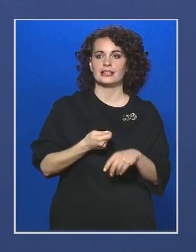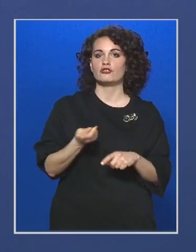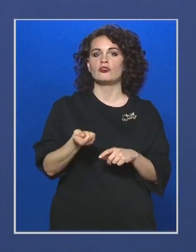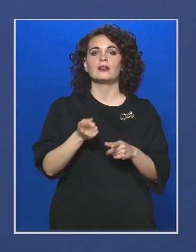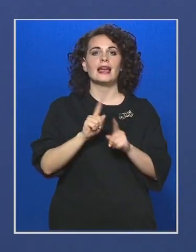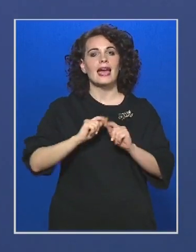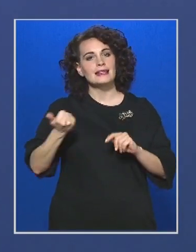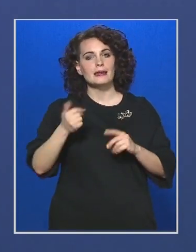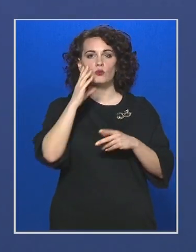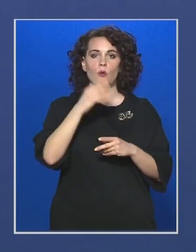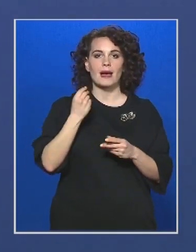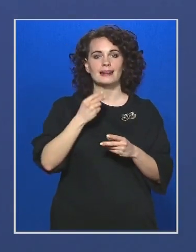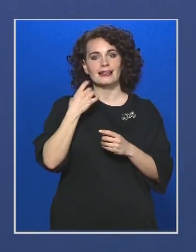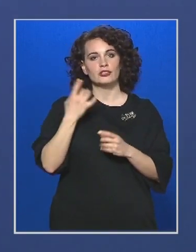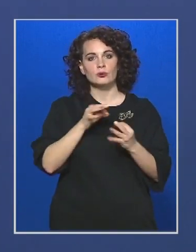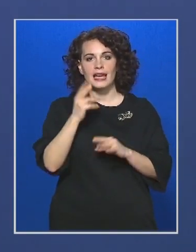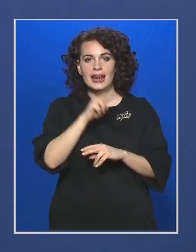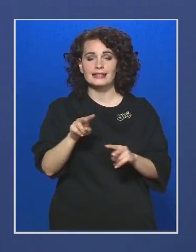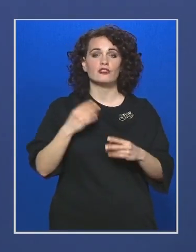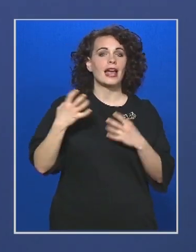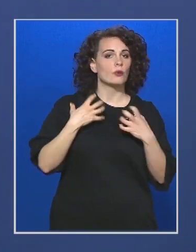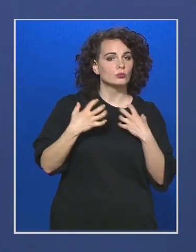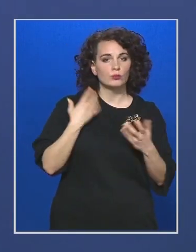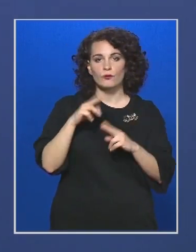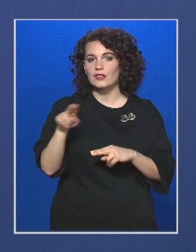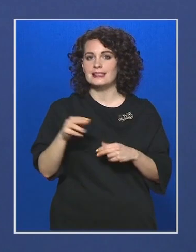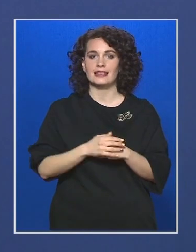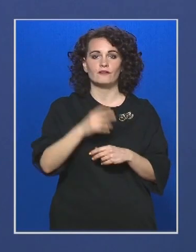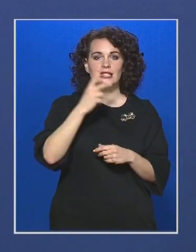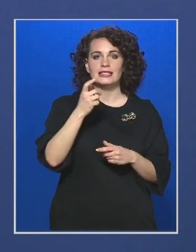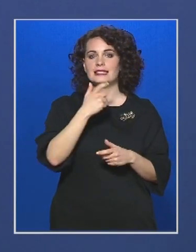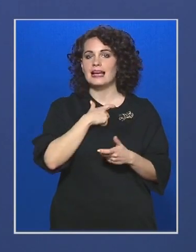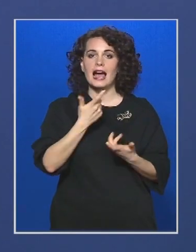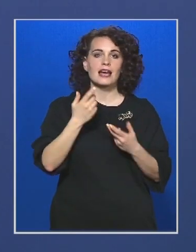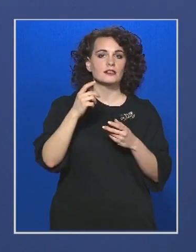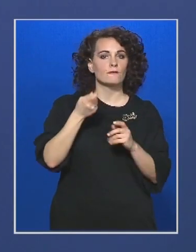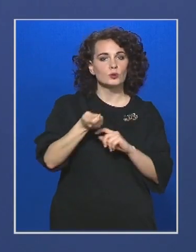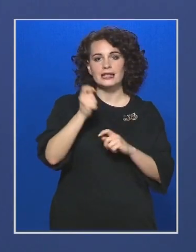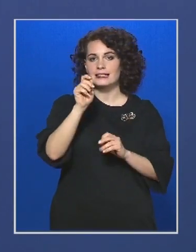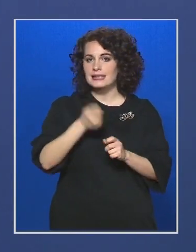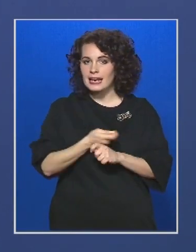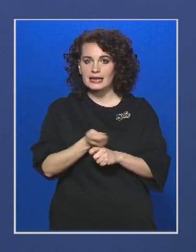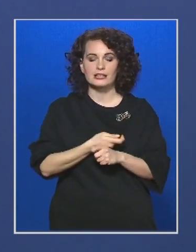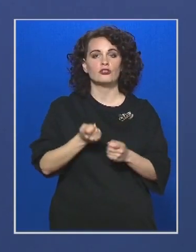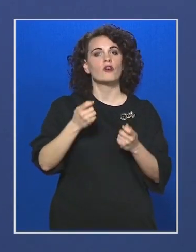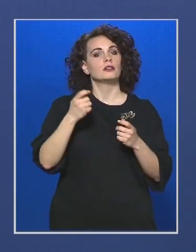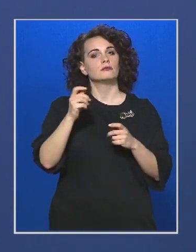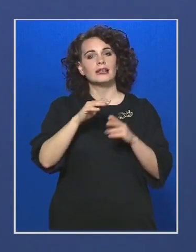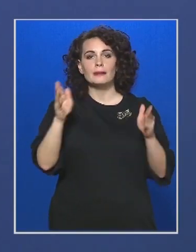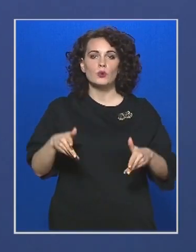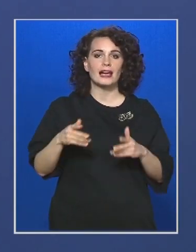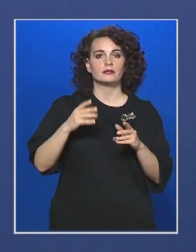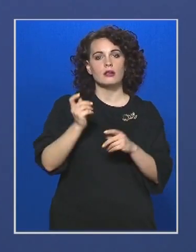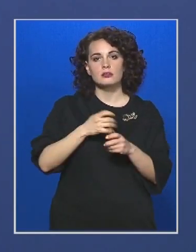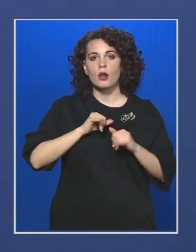egyéb humán egészségügyi ellátás, előadóművészet, víz, gázfűtés, szerelés, az épületasztalosság,